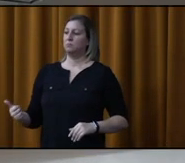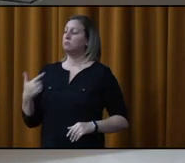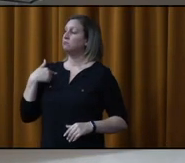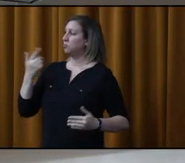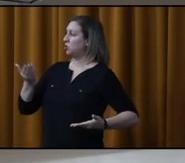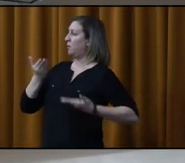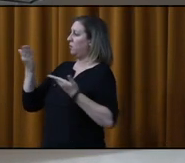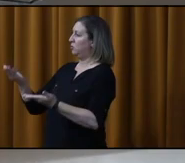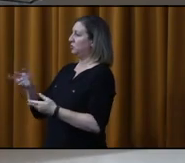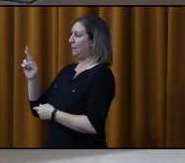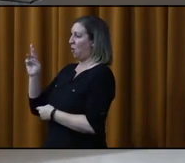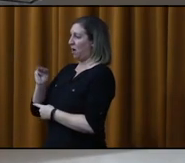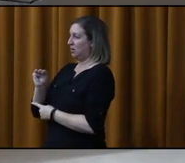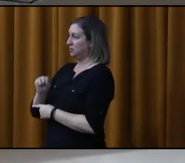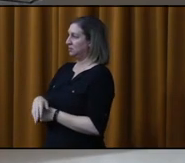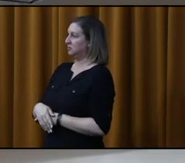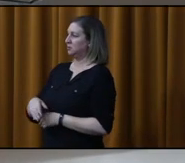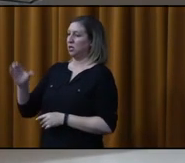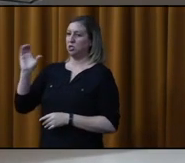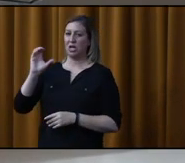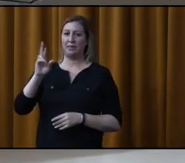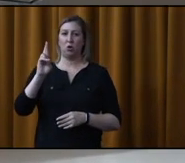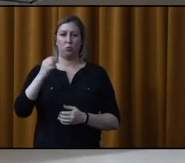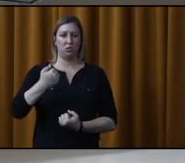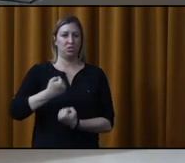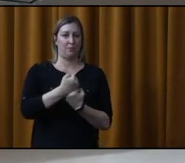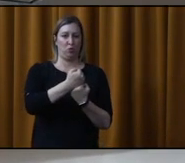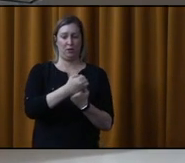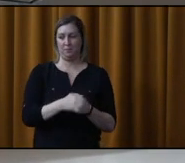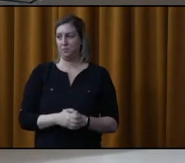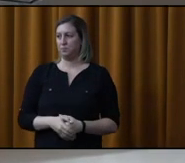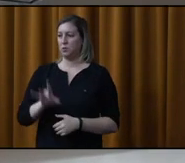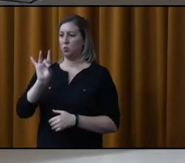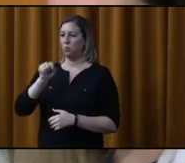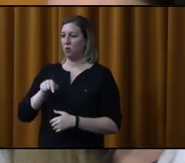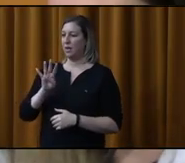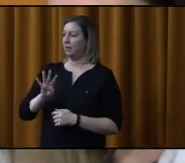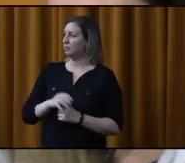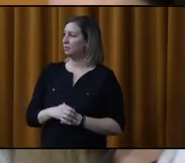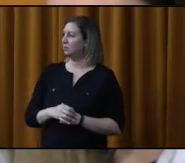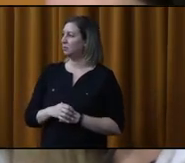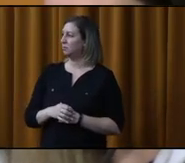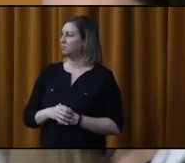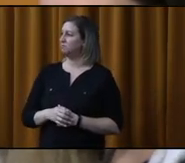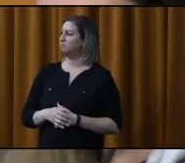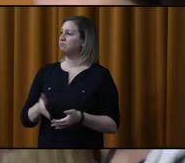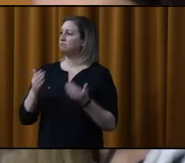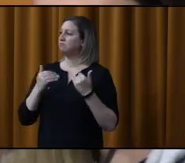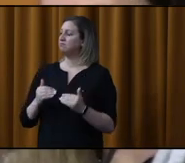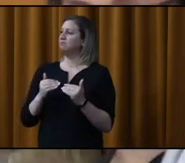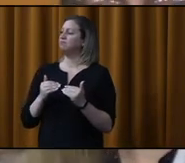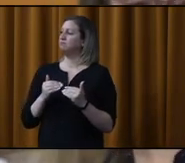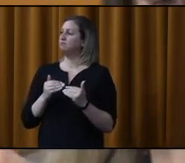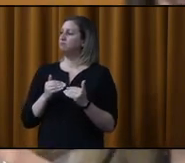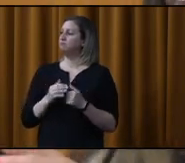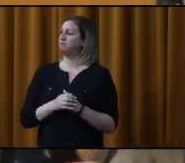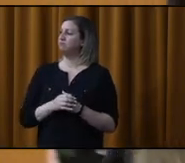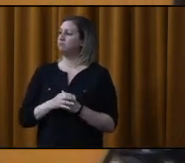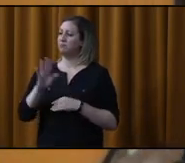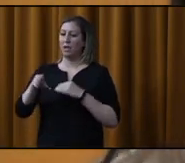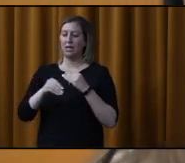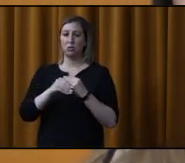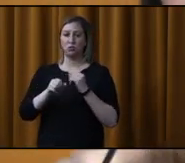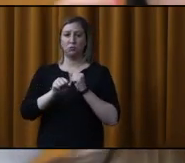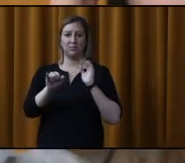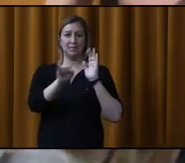la proposition, M. le Président. Merci. Chantal Routier,'appuie. Merci. 8.4. Il sera résolu de décréter l'ajout d'une